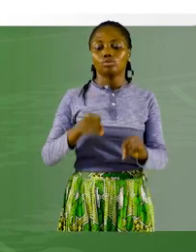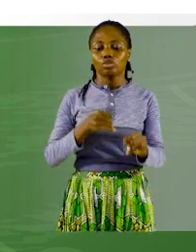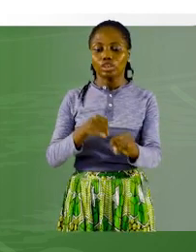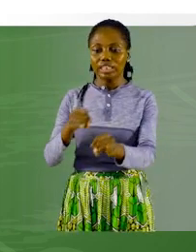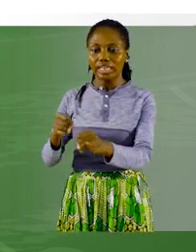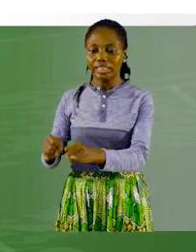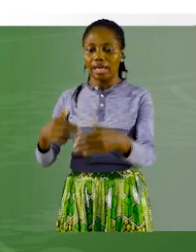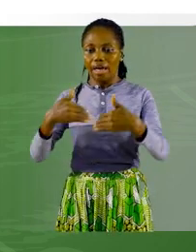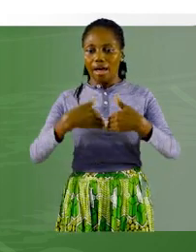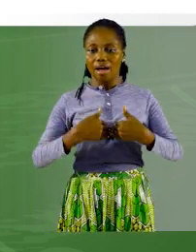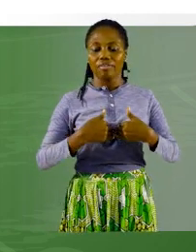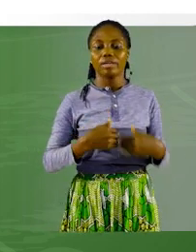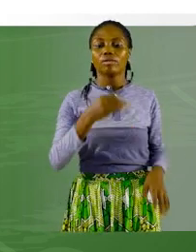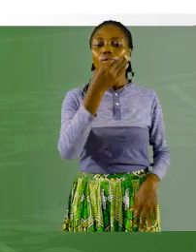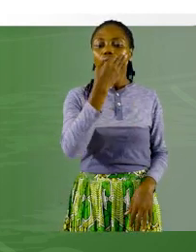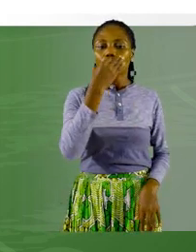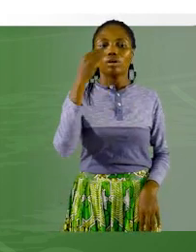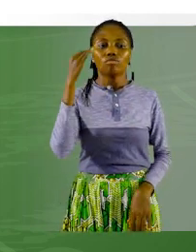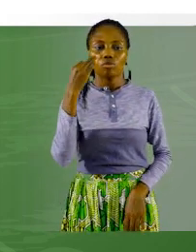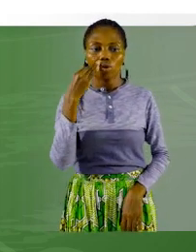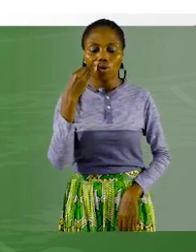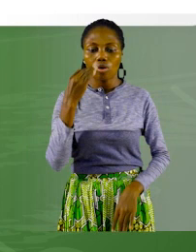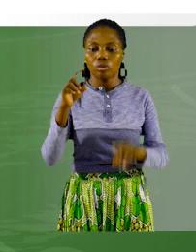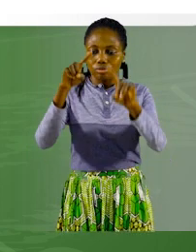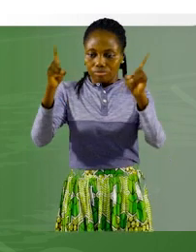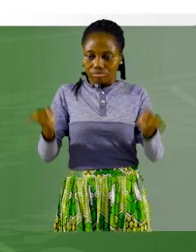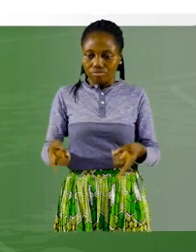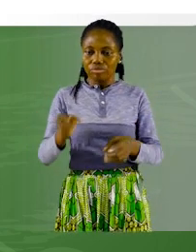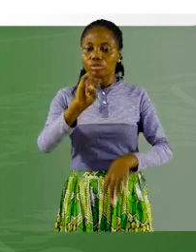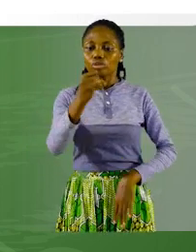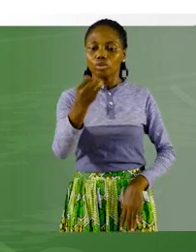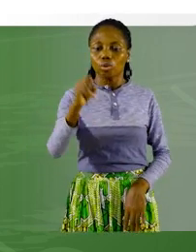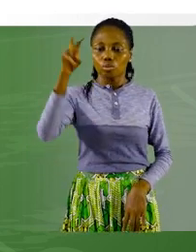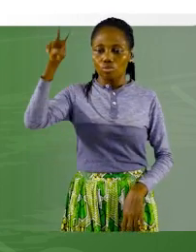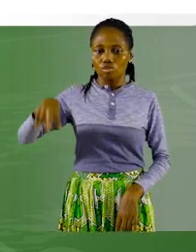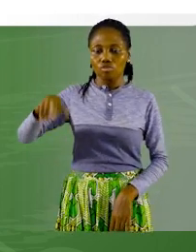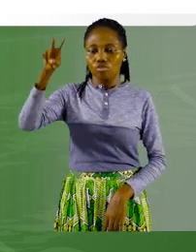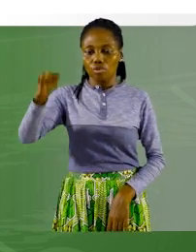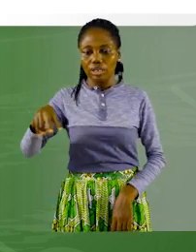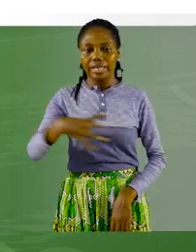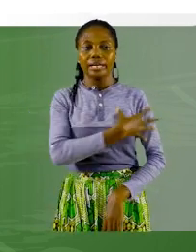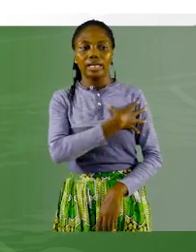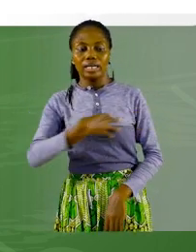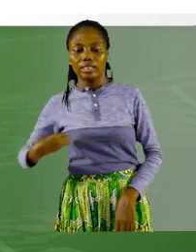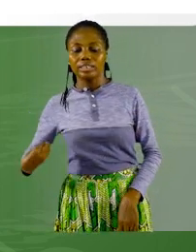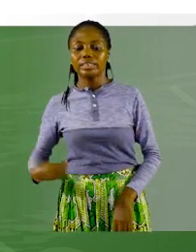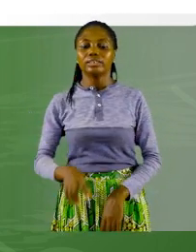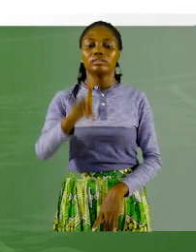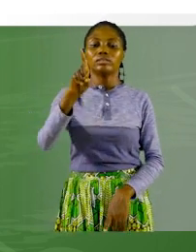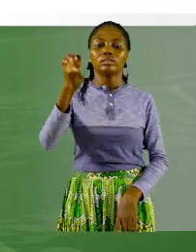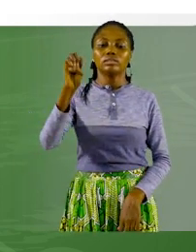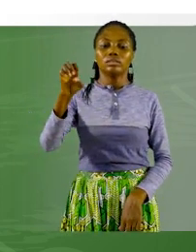jardin portaient des fleurs jaunes violées. Entre parenthèses.